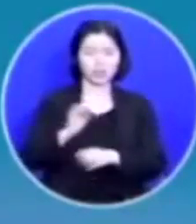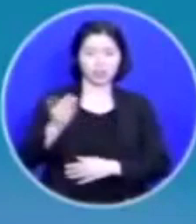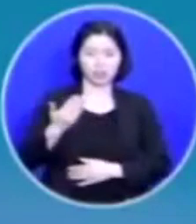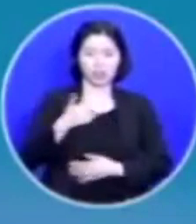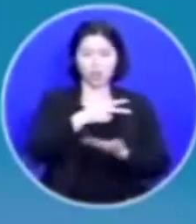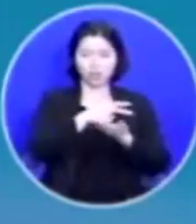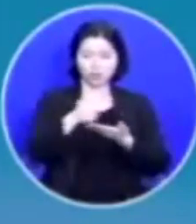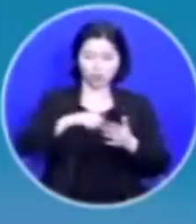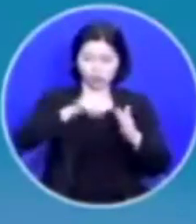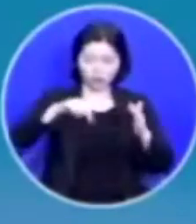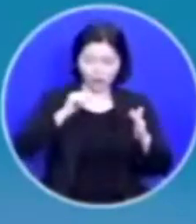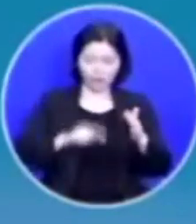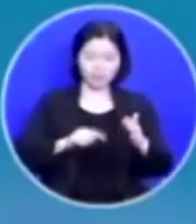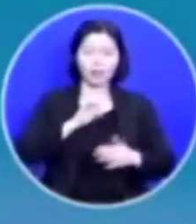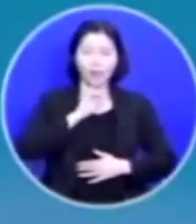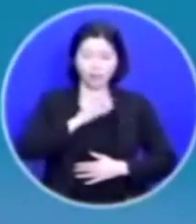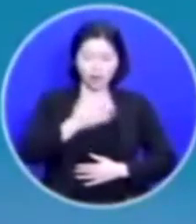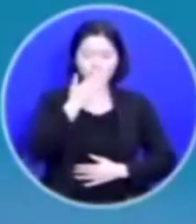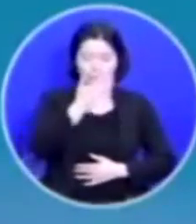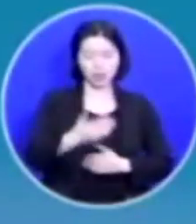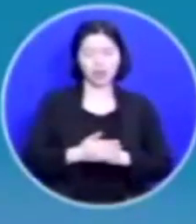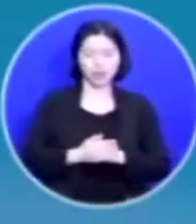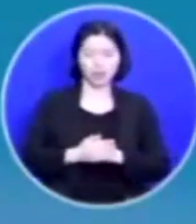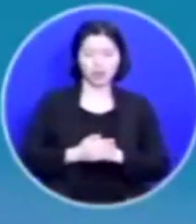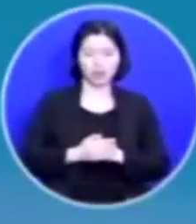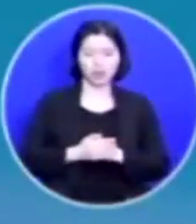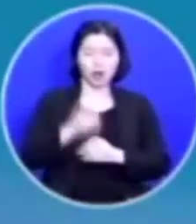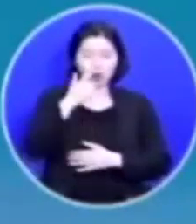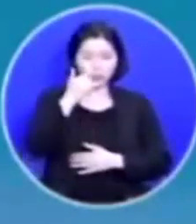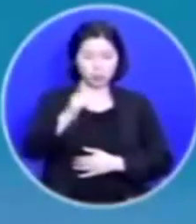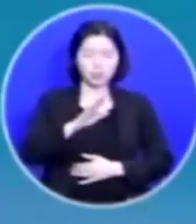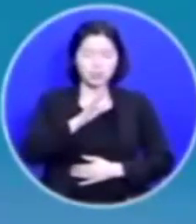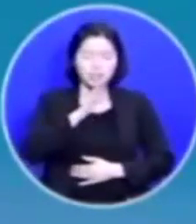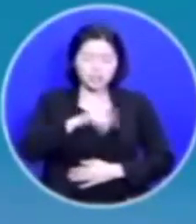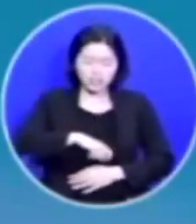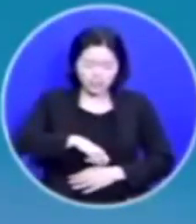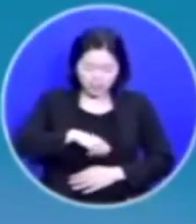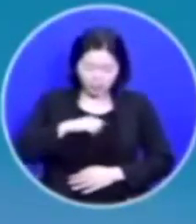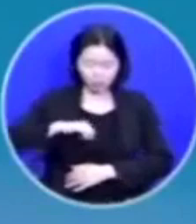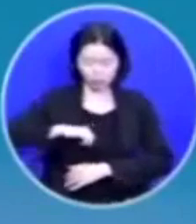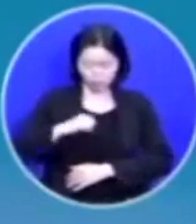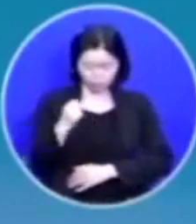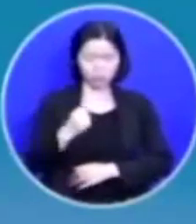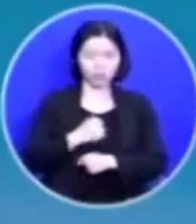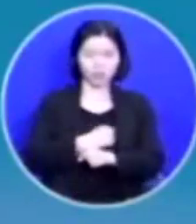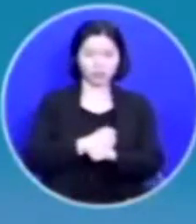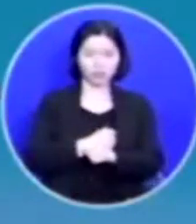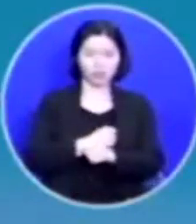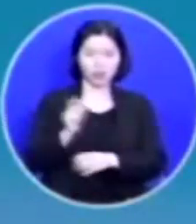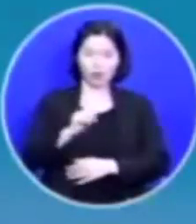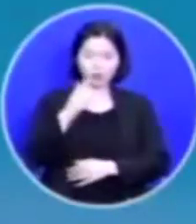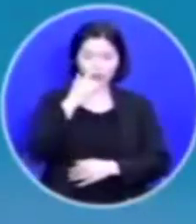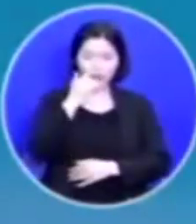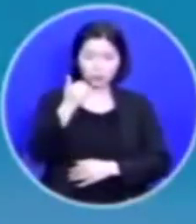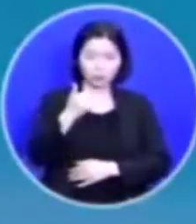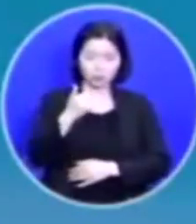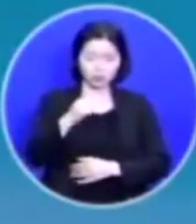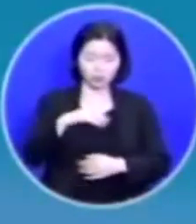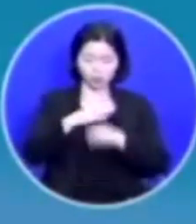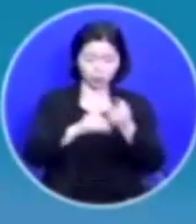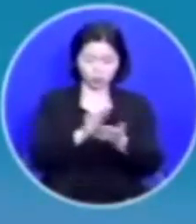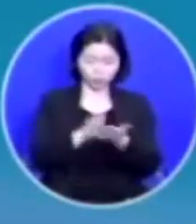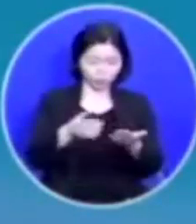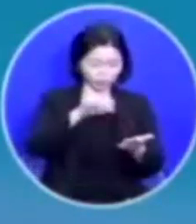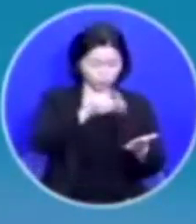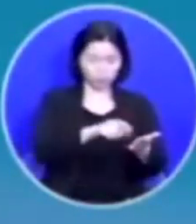안에서만 가능한 일입니다 부모님에게 진정으로 순종하는 것은 어떤 부모님이라고 성경에 나와 있지 않습니다